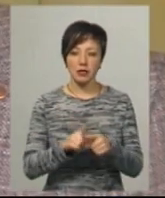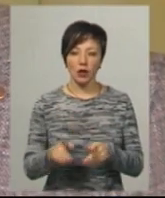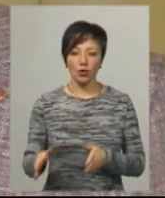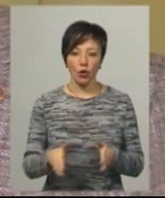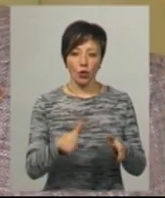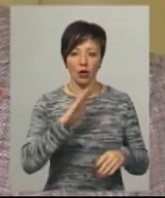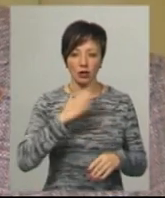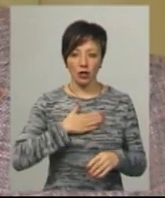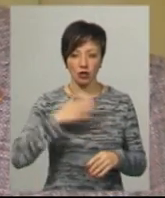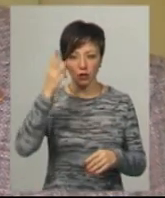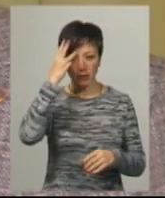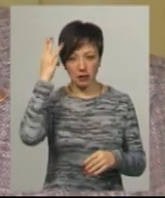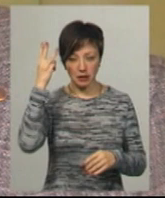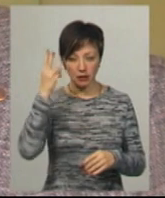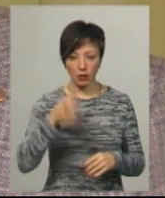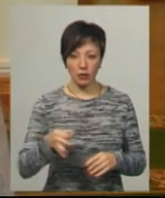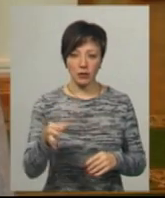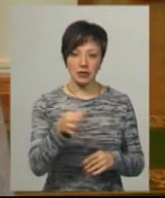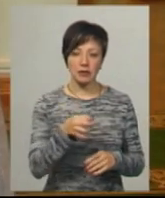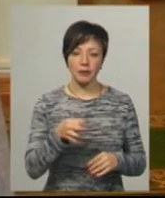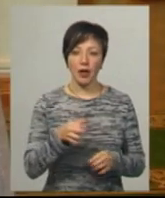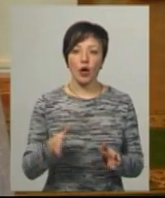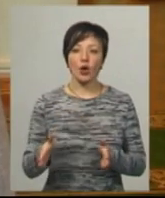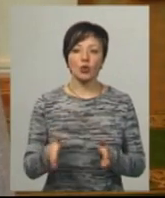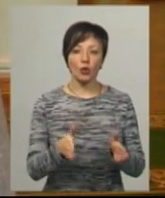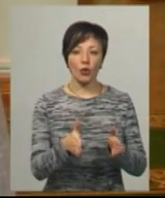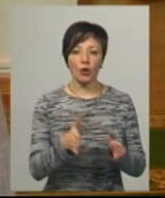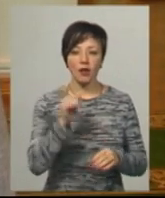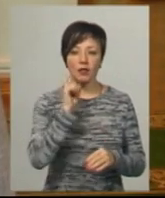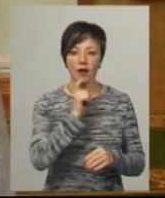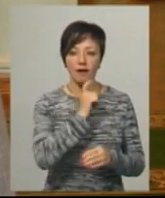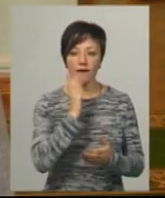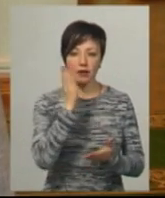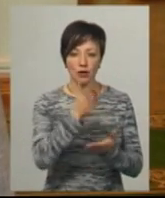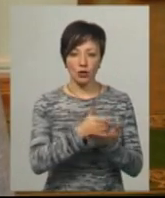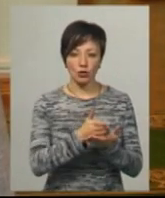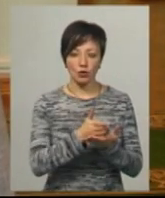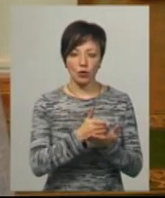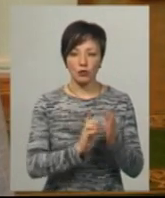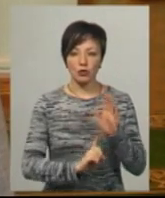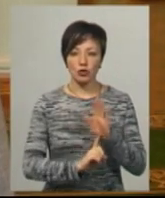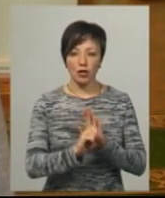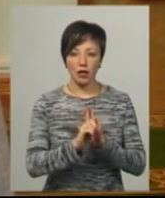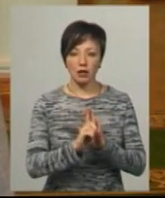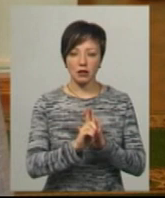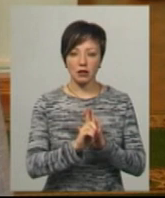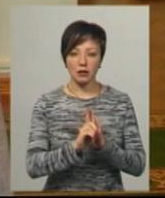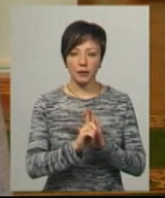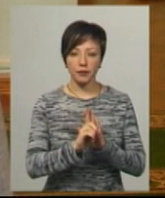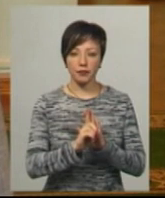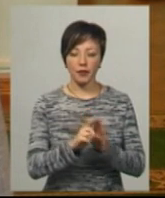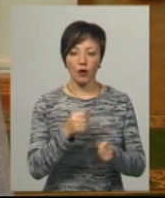по Хмельницькій області. Дорога, яка на Вінницю, яку починала робити